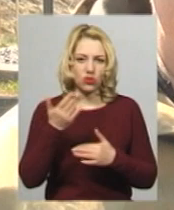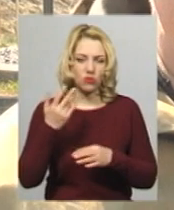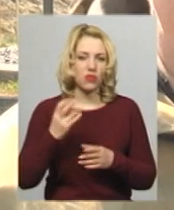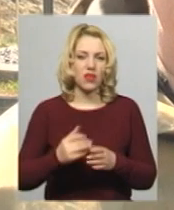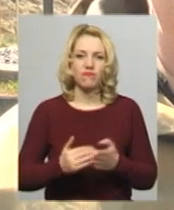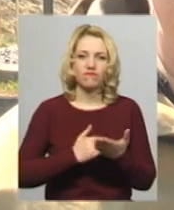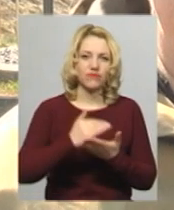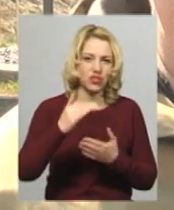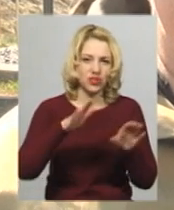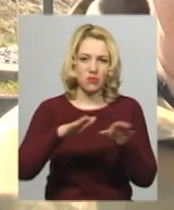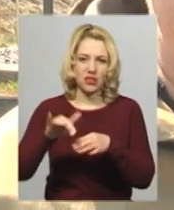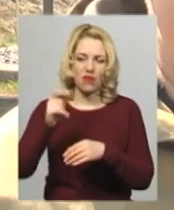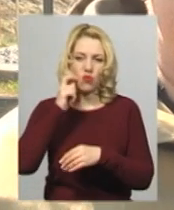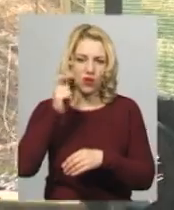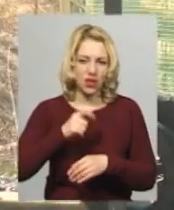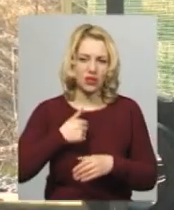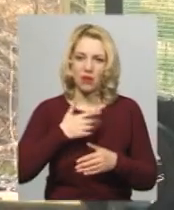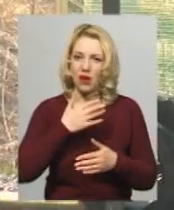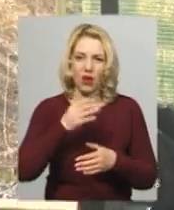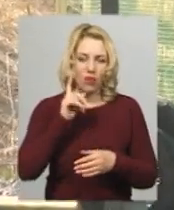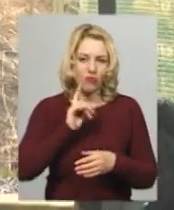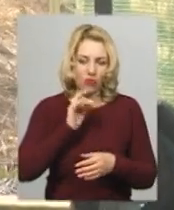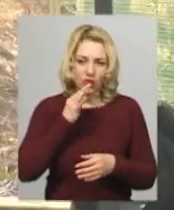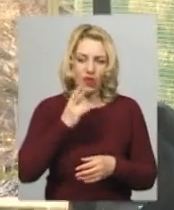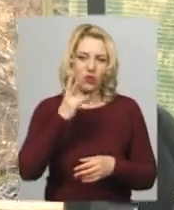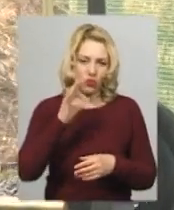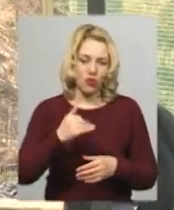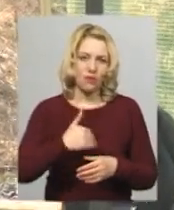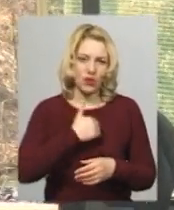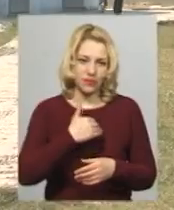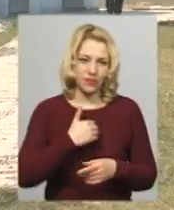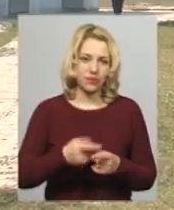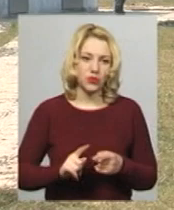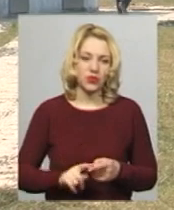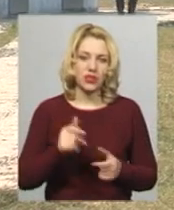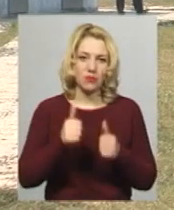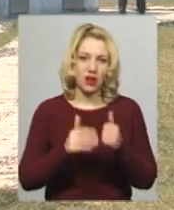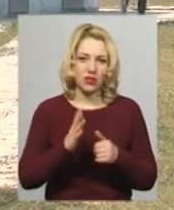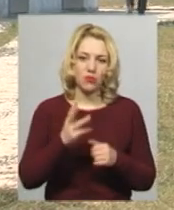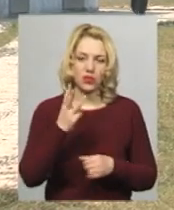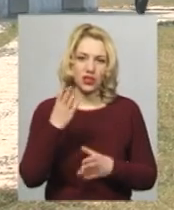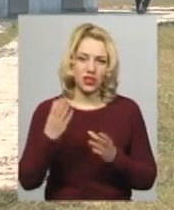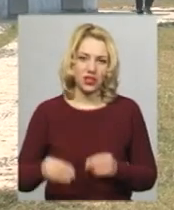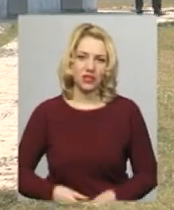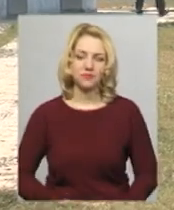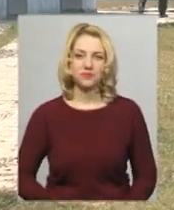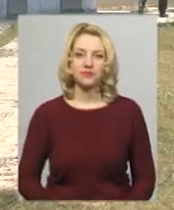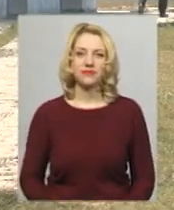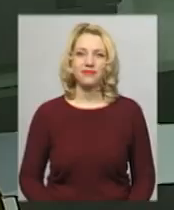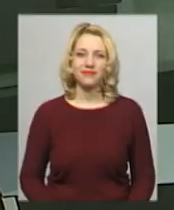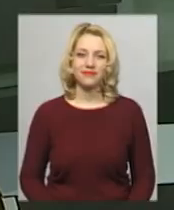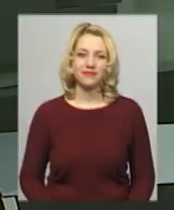не претендуємо, але за призами боремось». Змагання, нагадаю, триватимуть три дні. Світлана Поробок, Іван Мовчан, Новини, Поділяцентр.